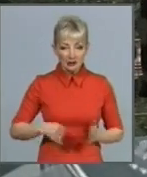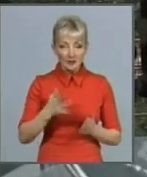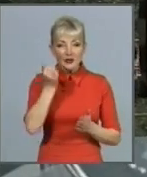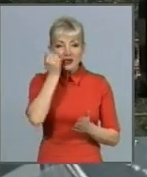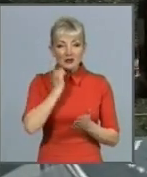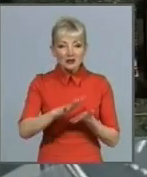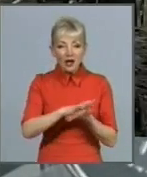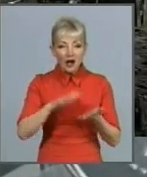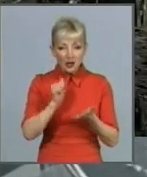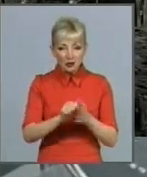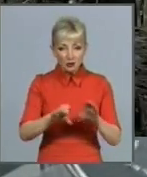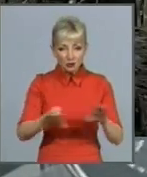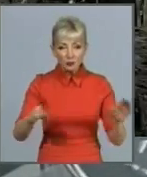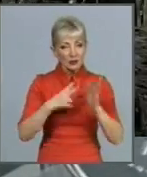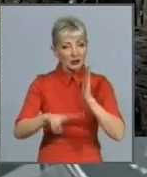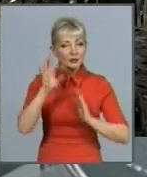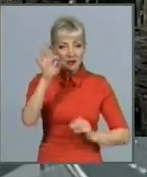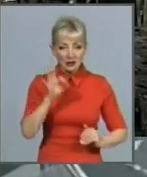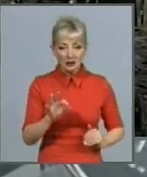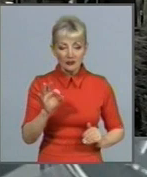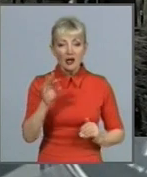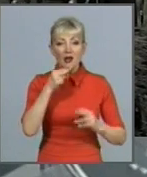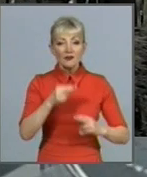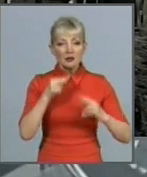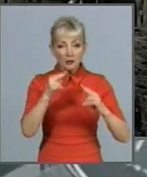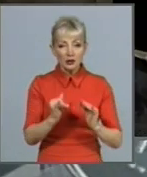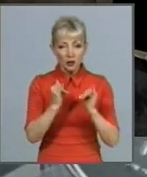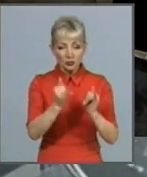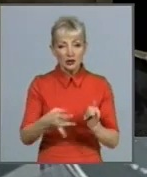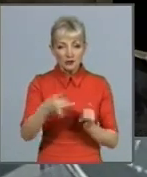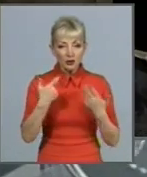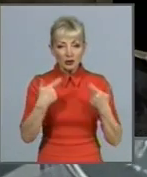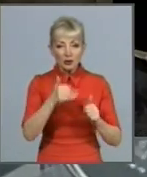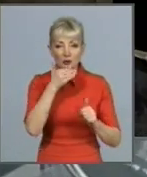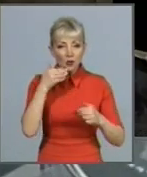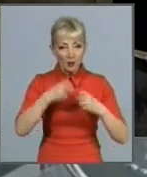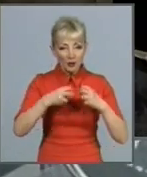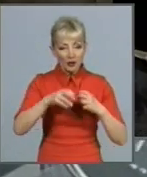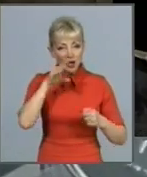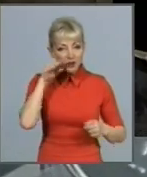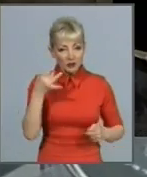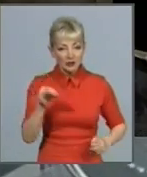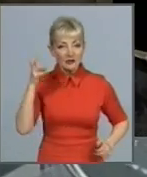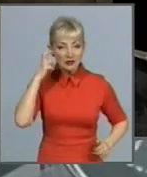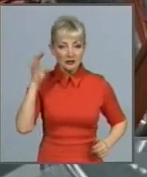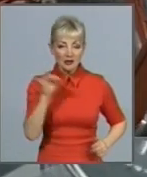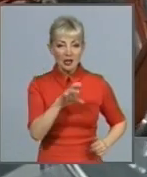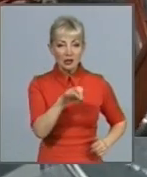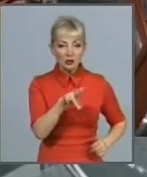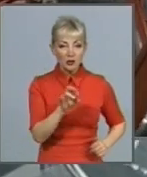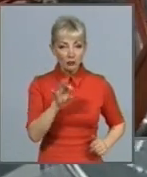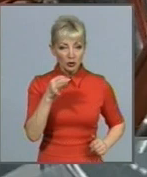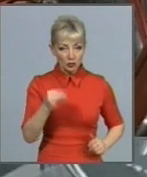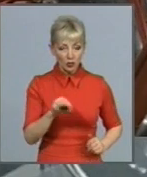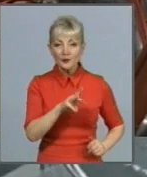70%. Акцент зроблять на районах, де найбільше поривів. Це Шевченківський, Київський та Слобідський. Ми планируємо в цьому році